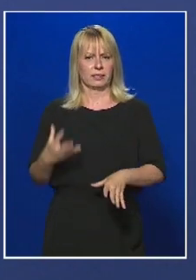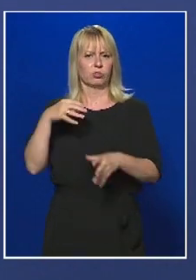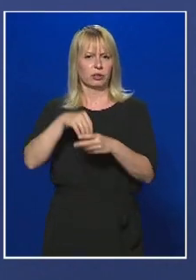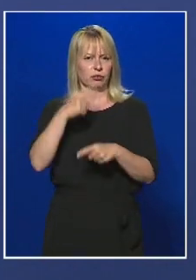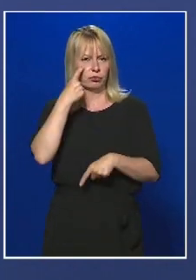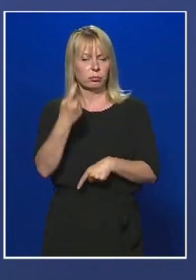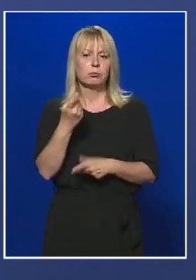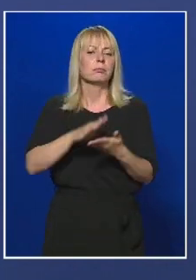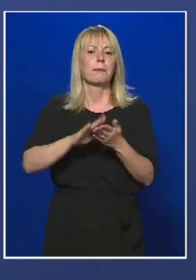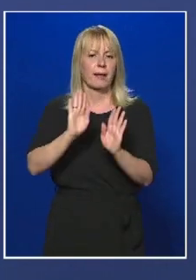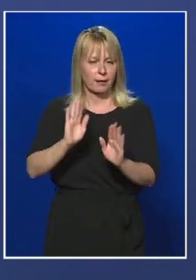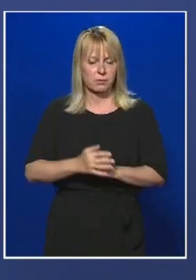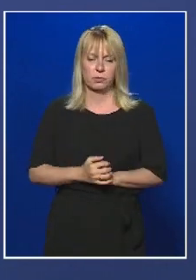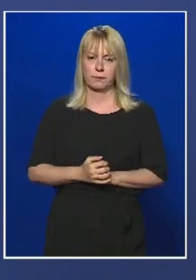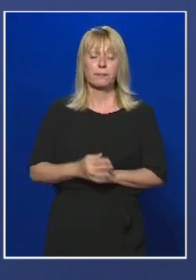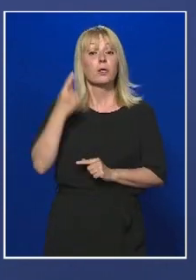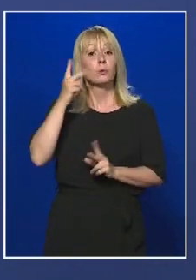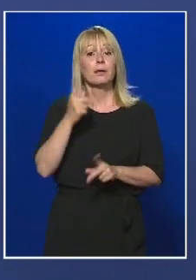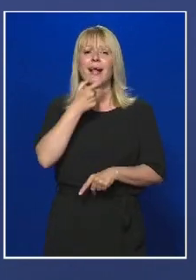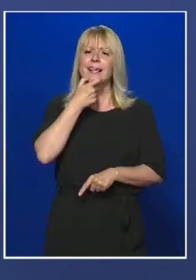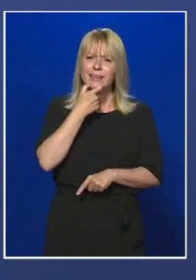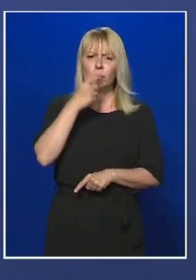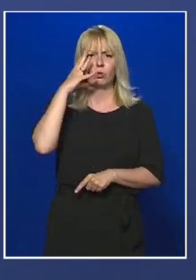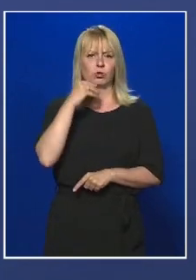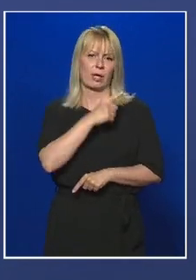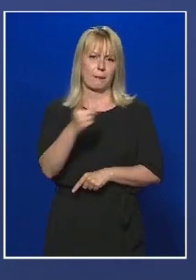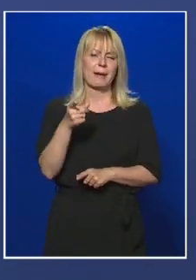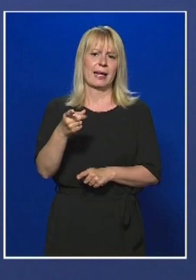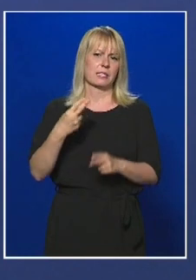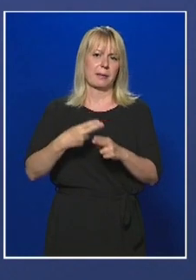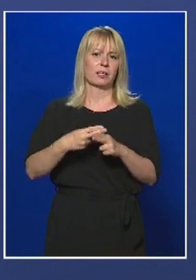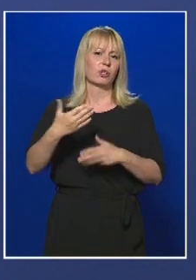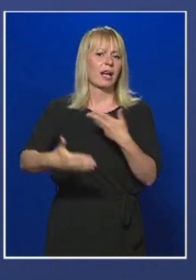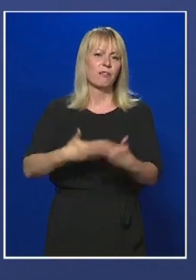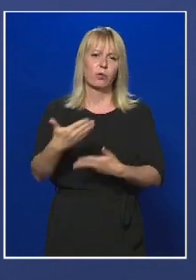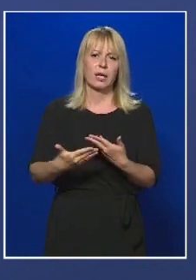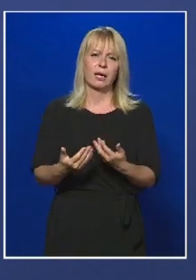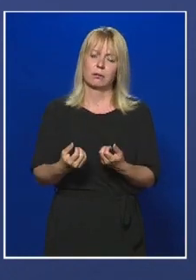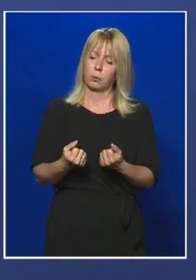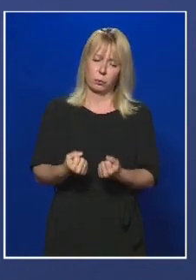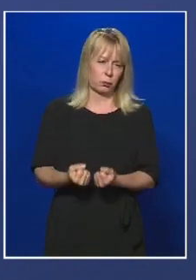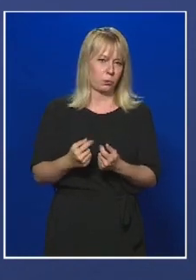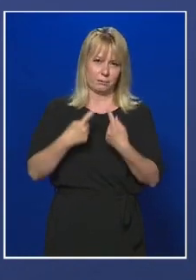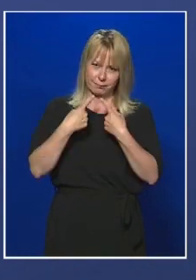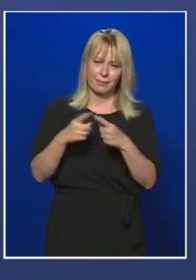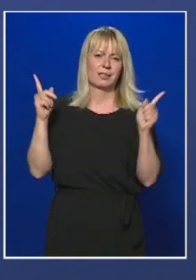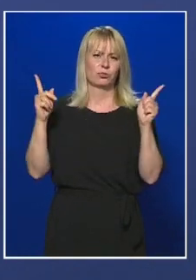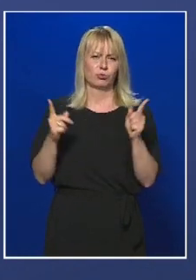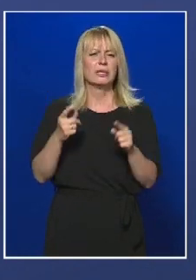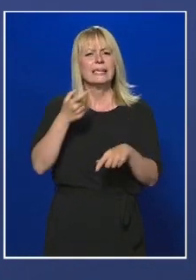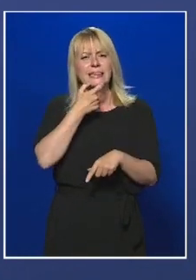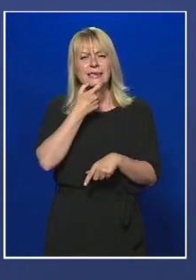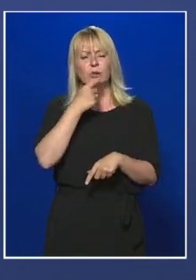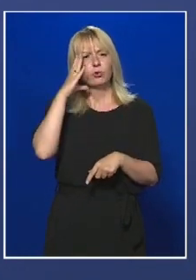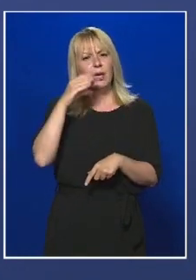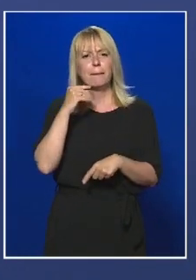de ez nem jellemző. Tudni kell azt is, hogy idős embereknél ennek a betegségnek a lefolyása azért jelentősen különbözik. Az idős emberek